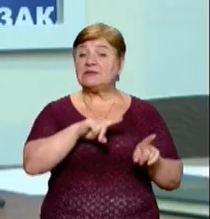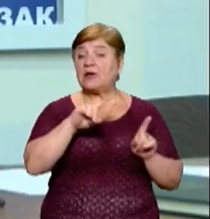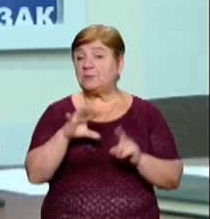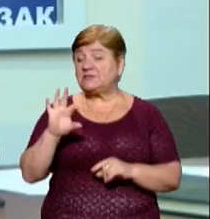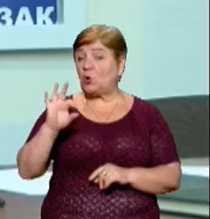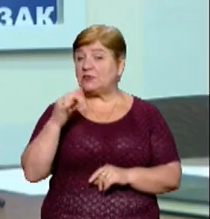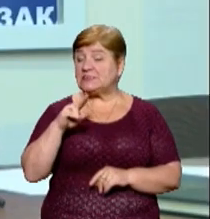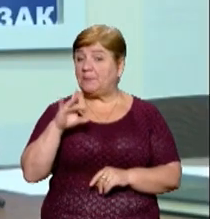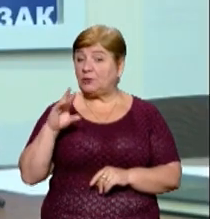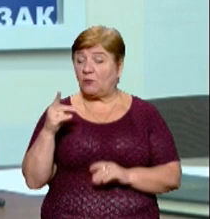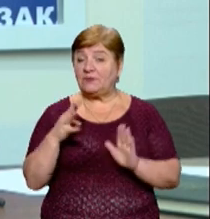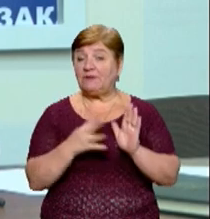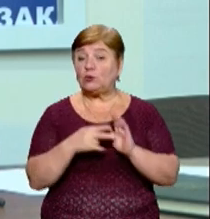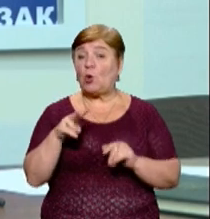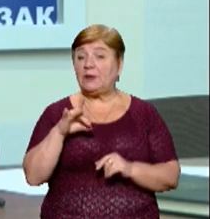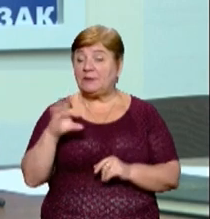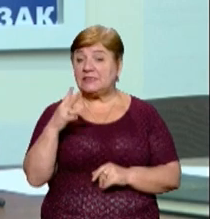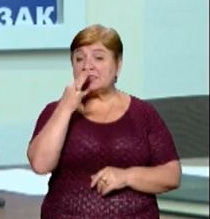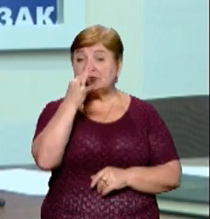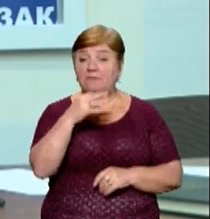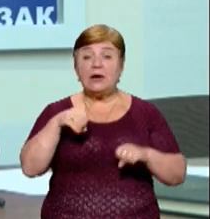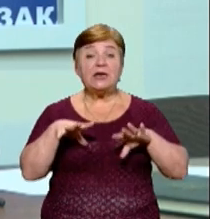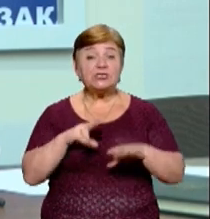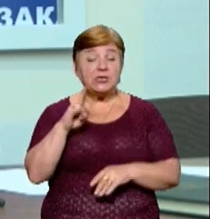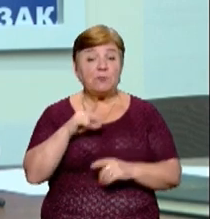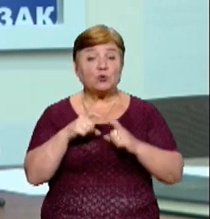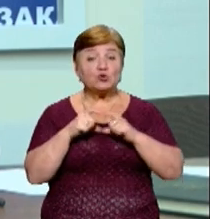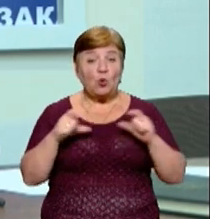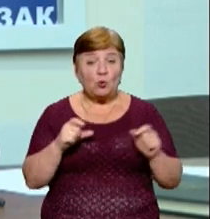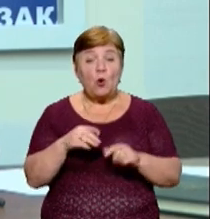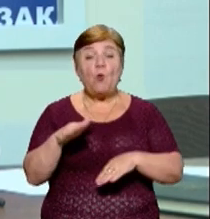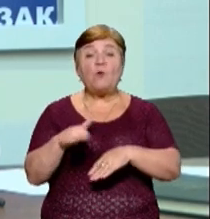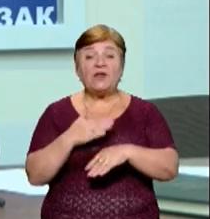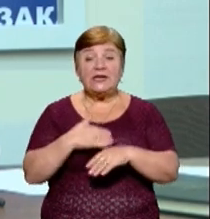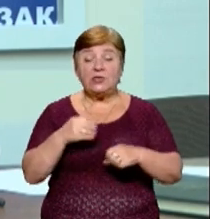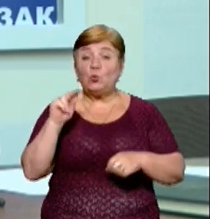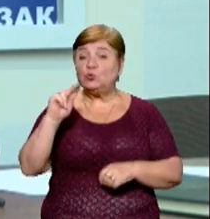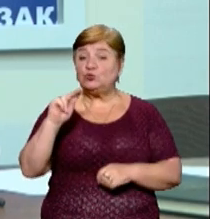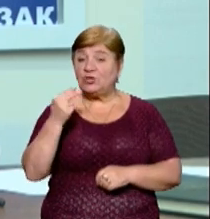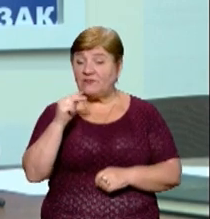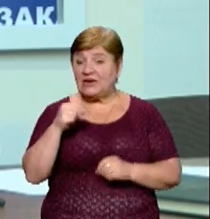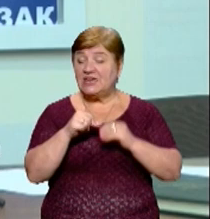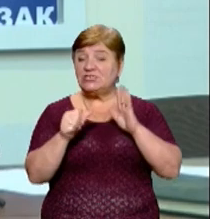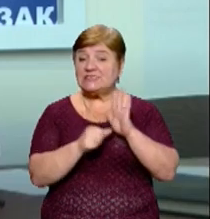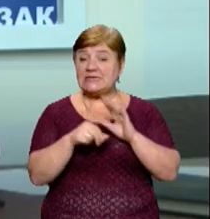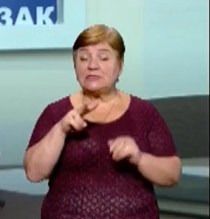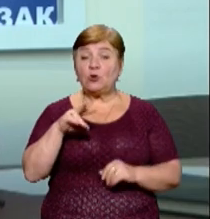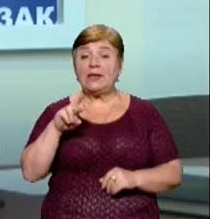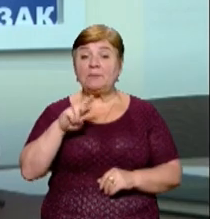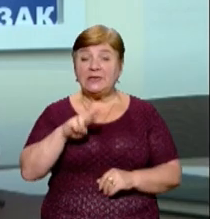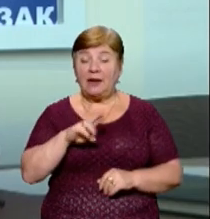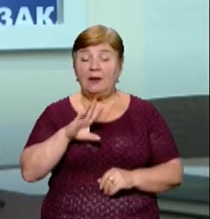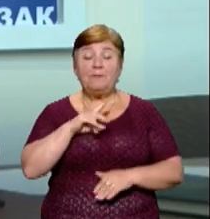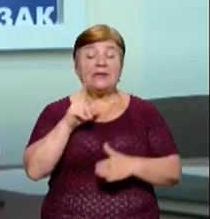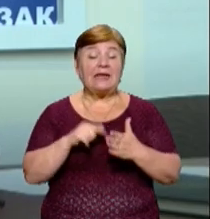Олексій Петров 9 липня на засіданні сказав, рішення про школу-інтернат мають ухвалити у четвер, 16 липня. Але питання не про